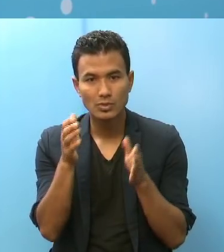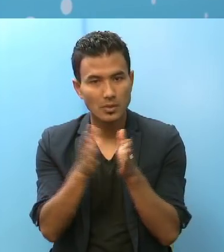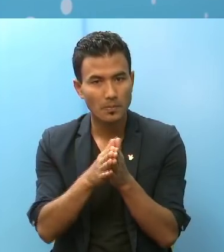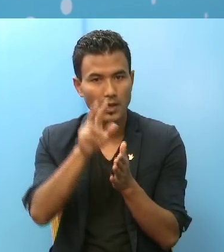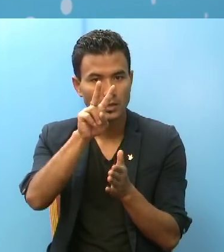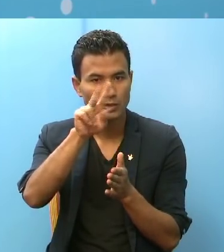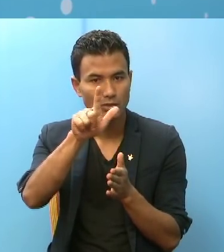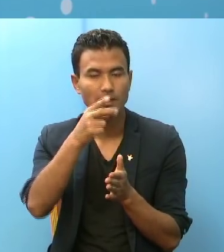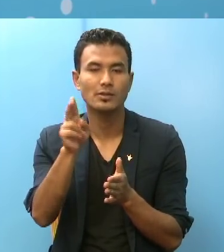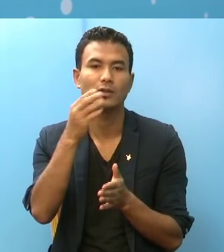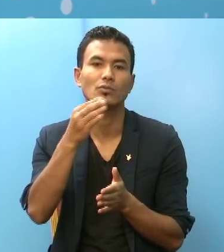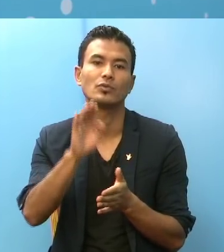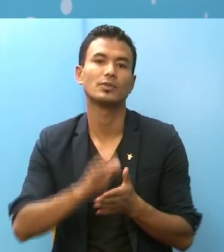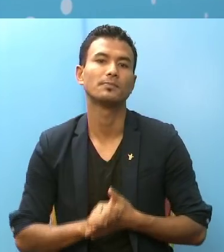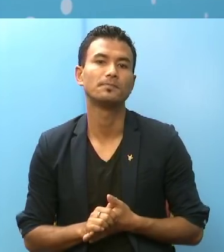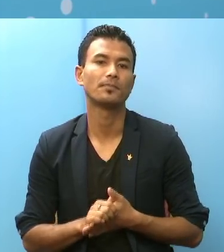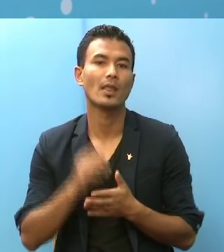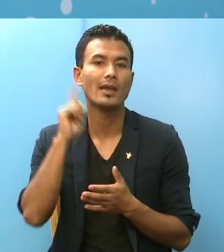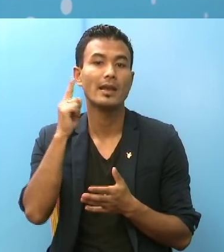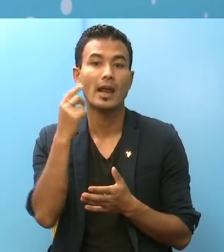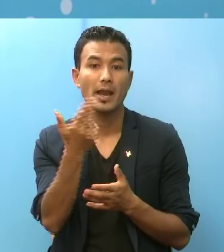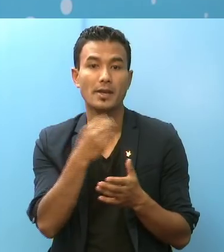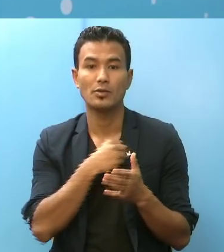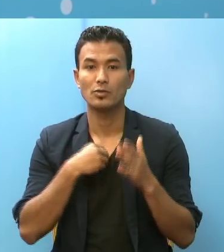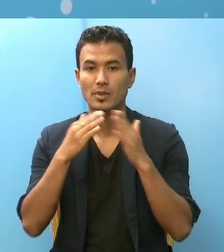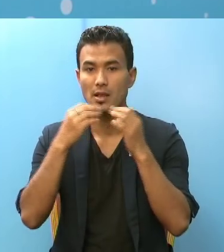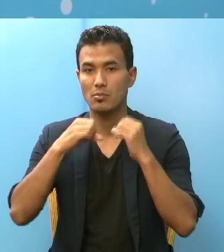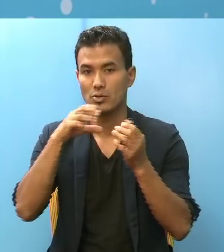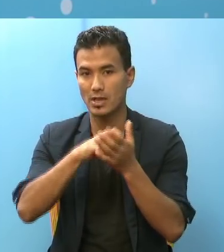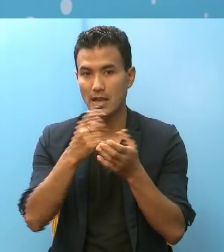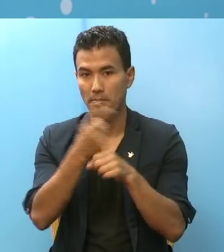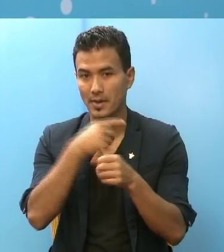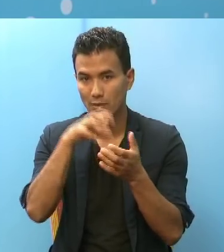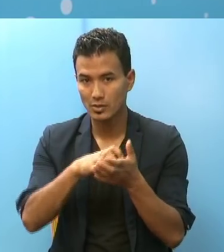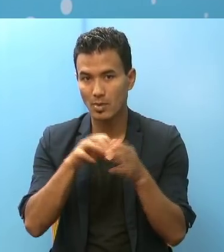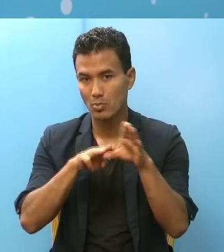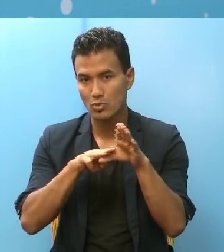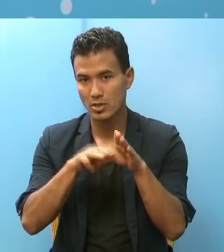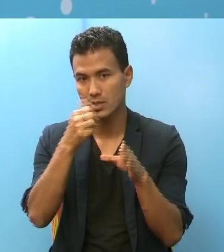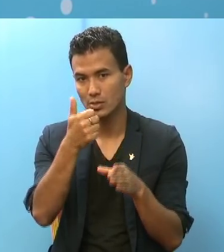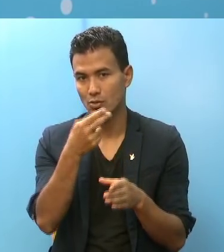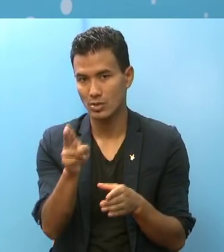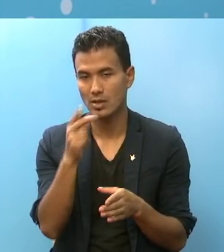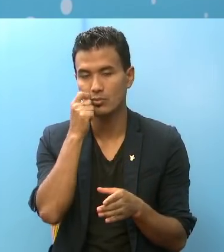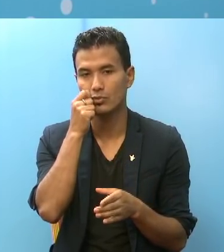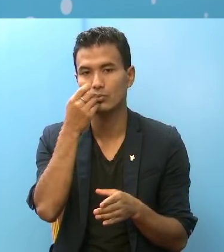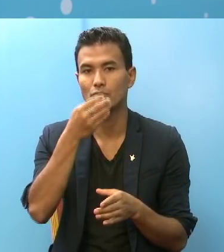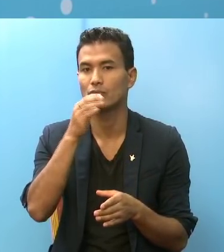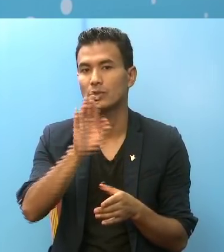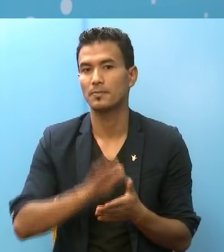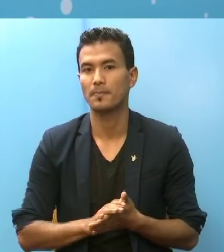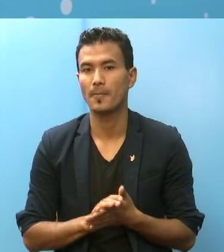27 जना उनुँचा नाराइणी अस्पताल पर्योक्साला बिर्गज मां महत्तरी का 6 जना पुरूश उनुँचा